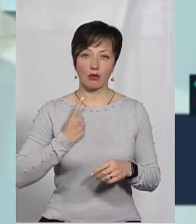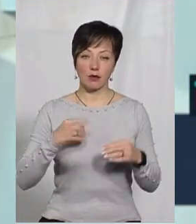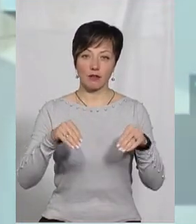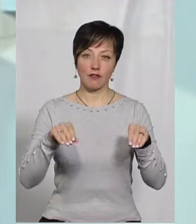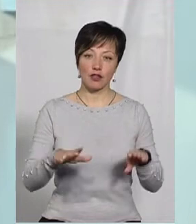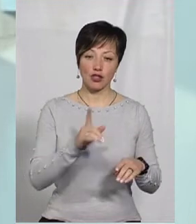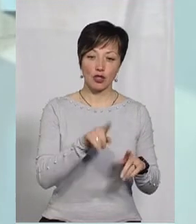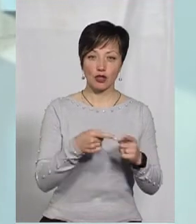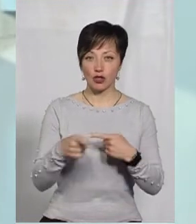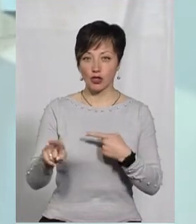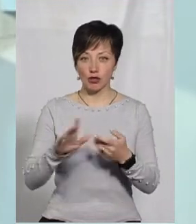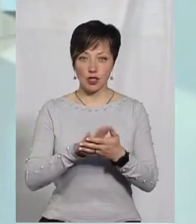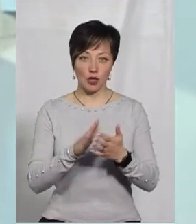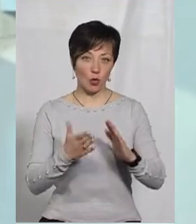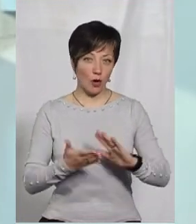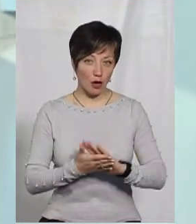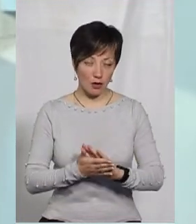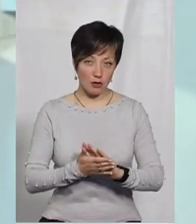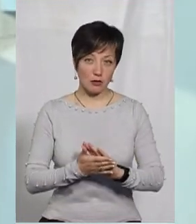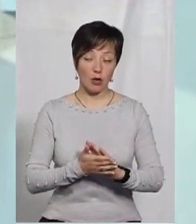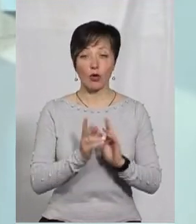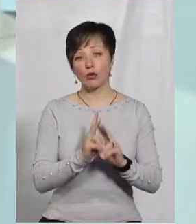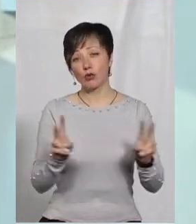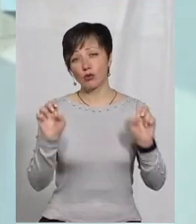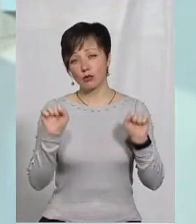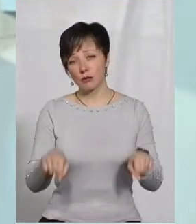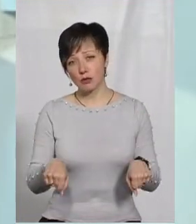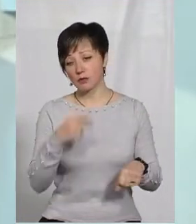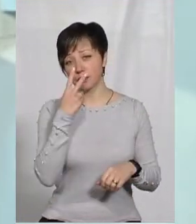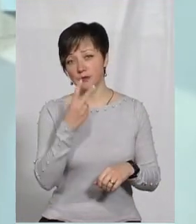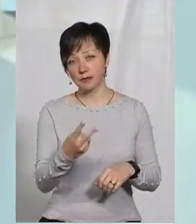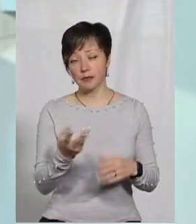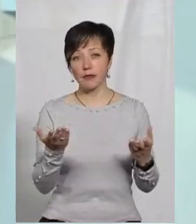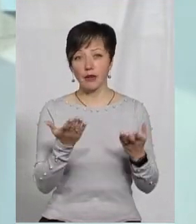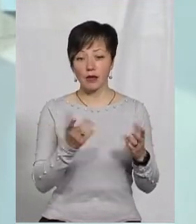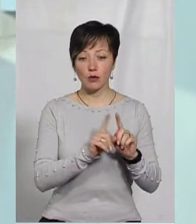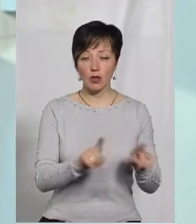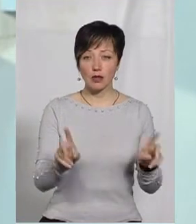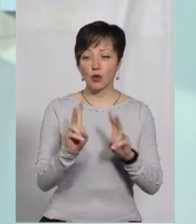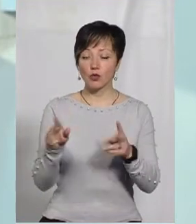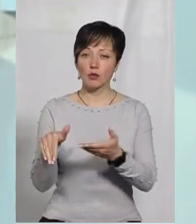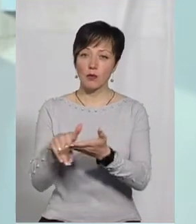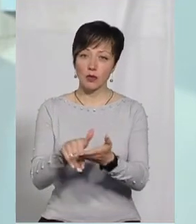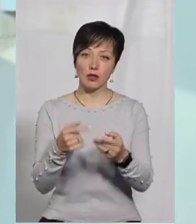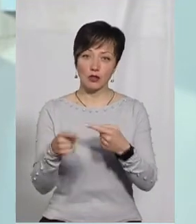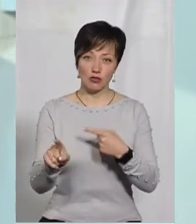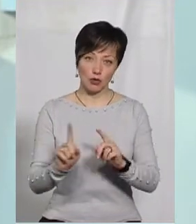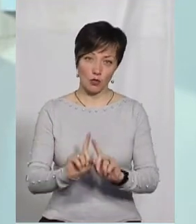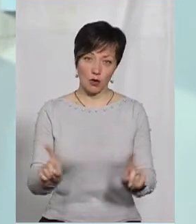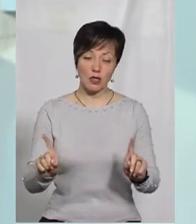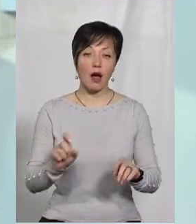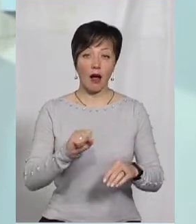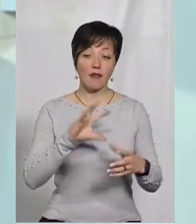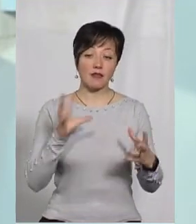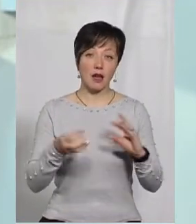вирішення тієї чи іншої ситуації. Тобто, хтось може побачити якісь одні нюанси, хтось допомогти в інших нюансах.